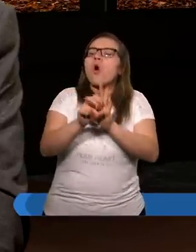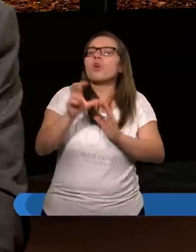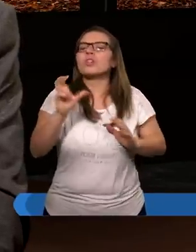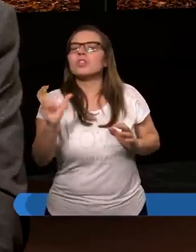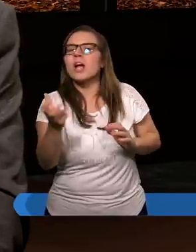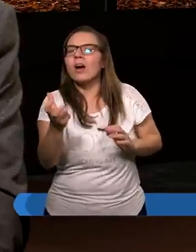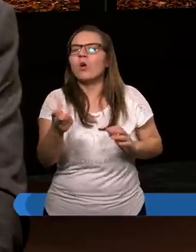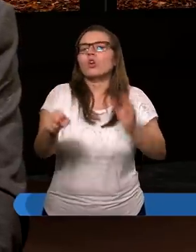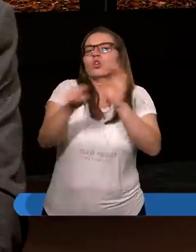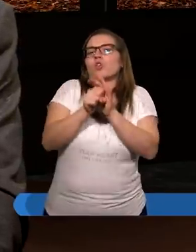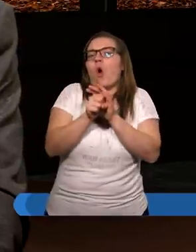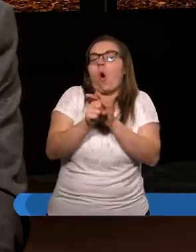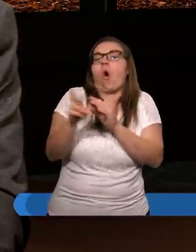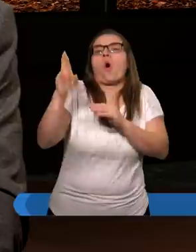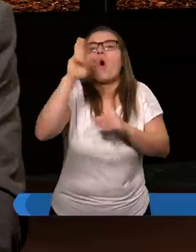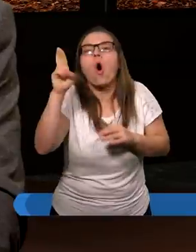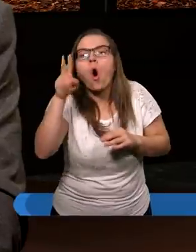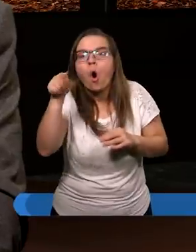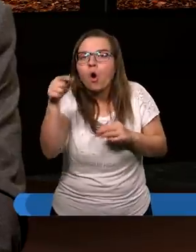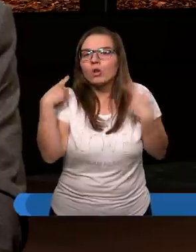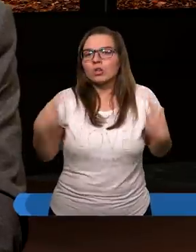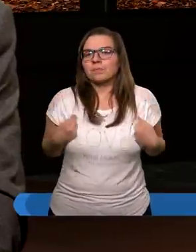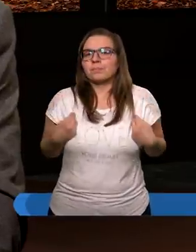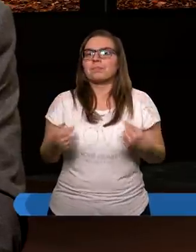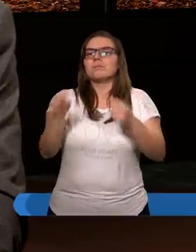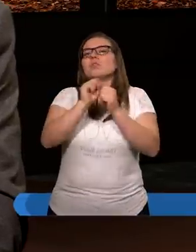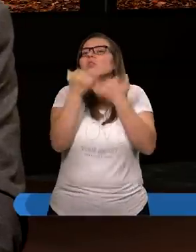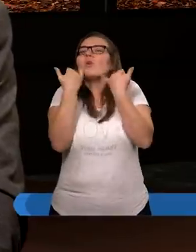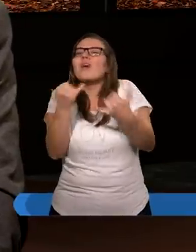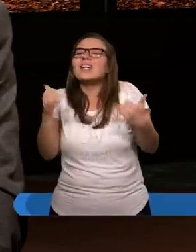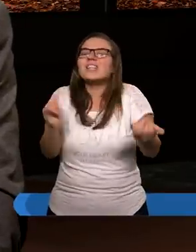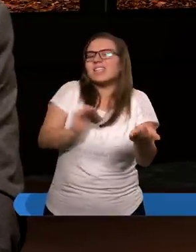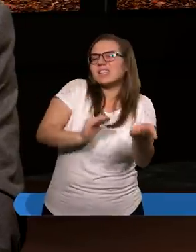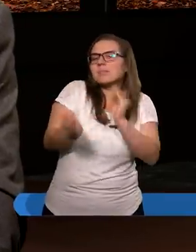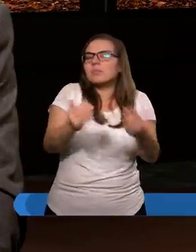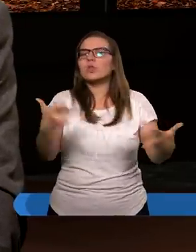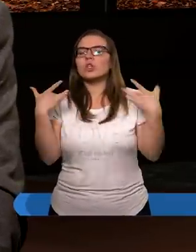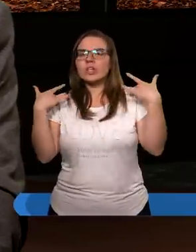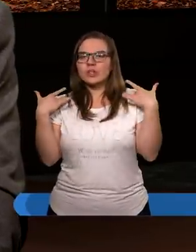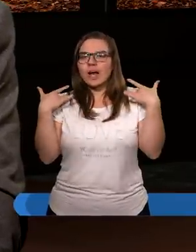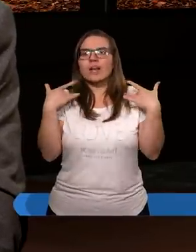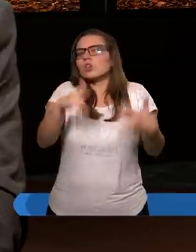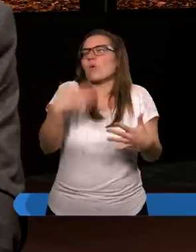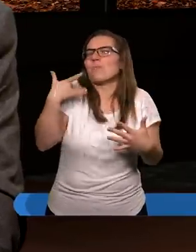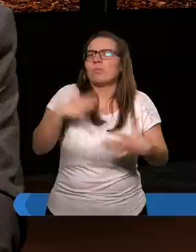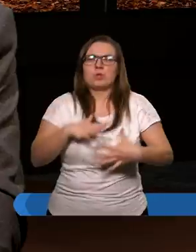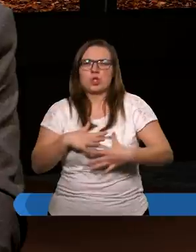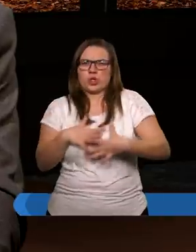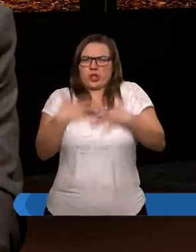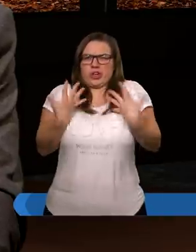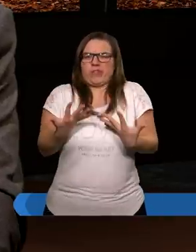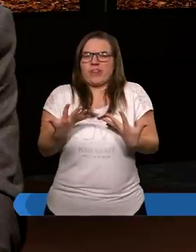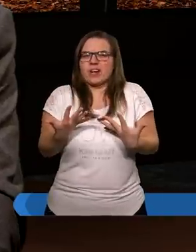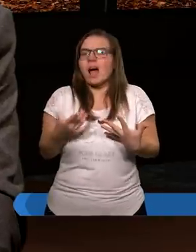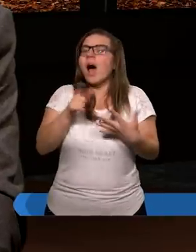do kogoś, do innego sposobu życia. To było dosyć dziwne, ale coś